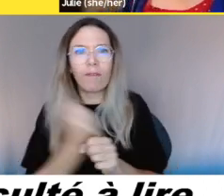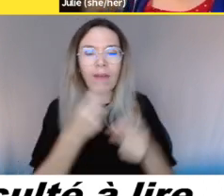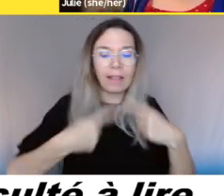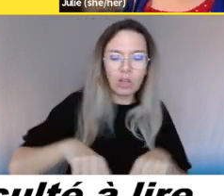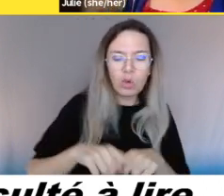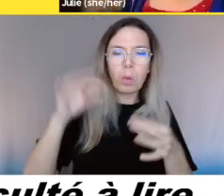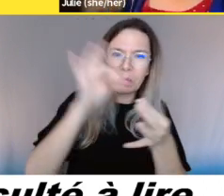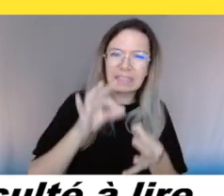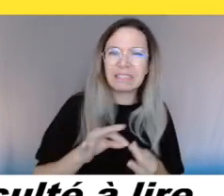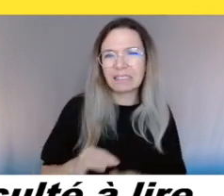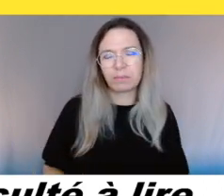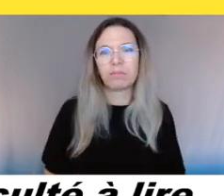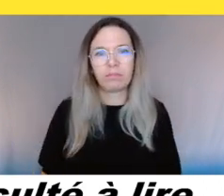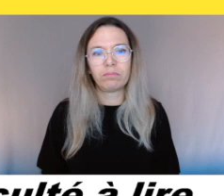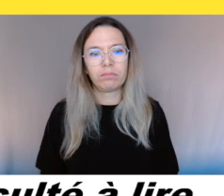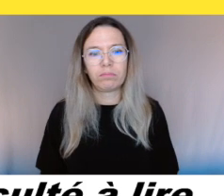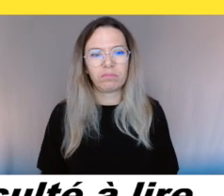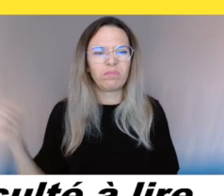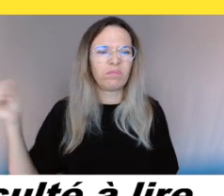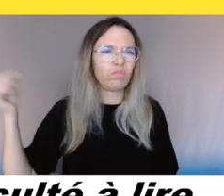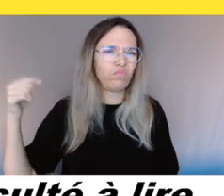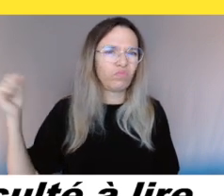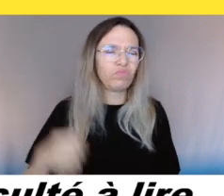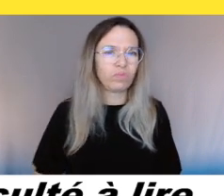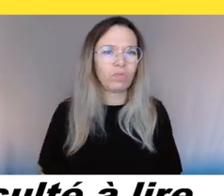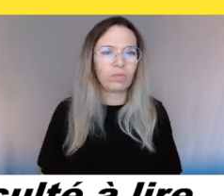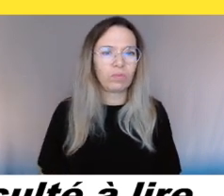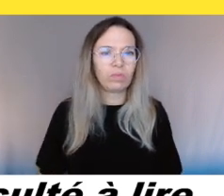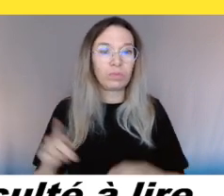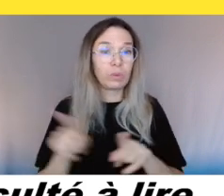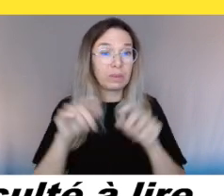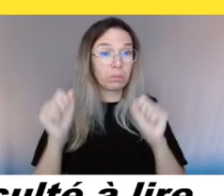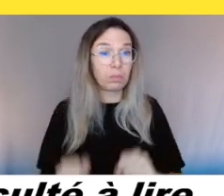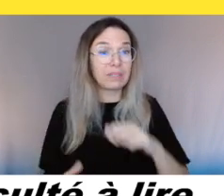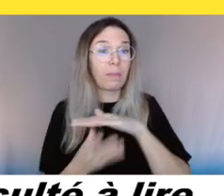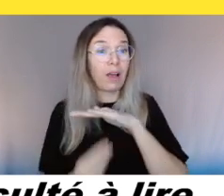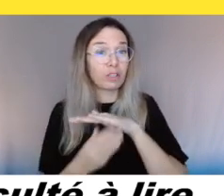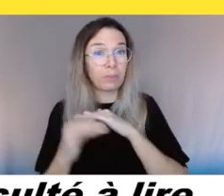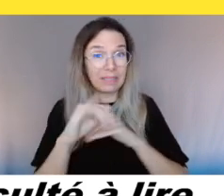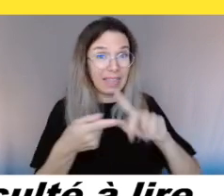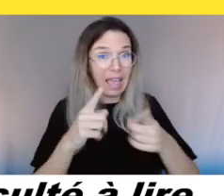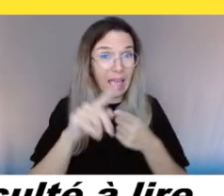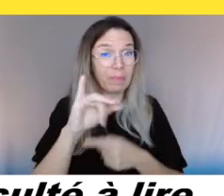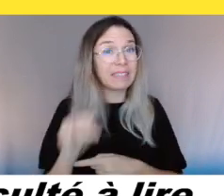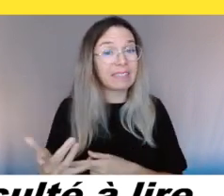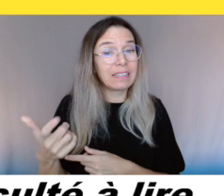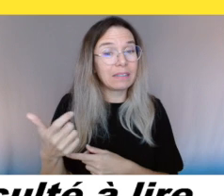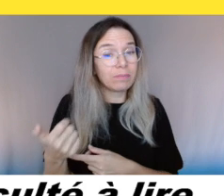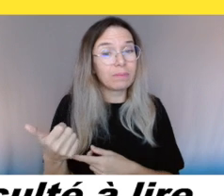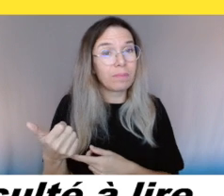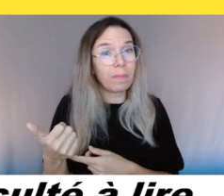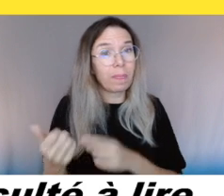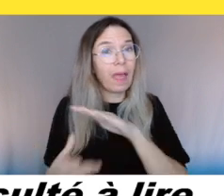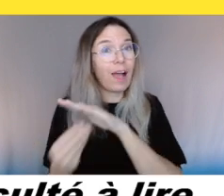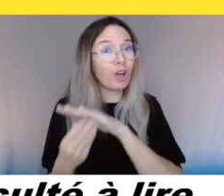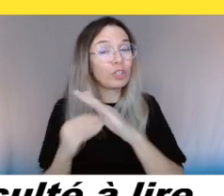Donc... Ouais. Mais tu sais, en quelque part, t'as le temps de changer de vie, là. On parle pour parler, sais, ben là, moi,